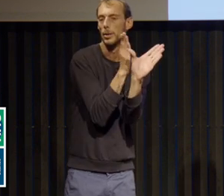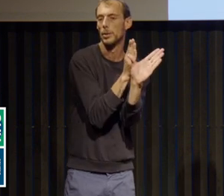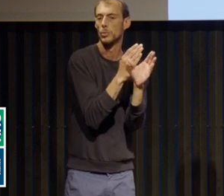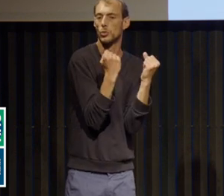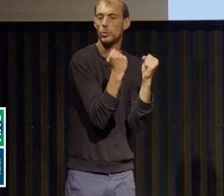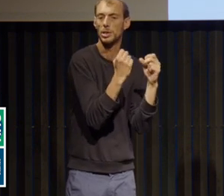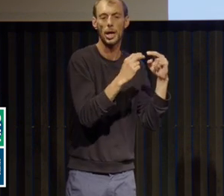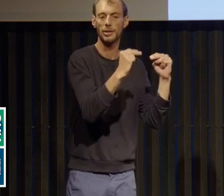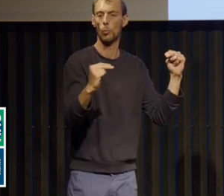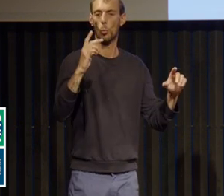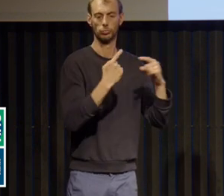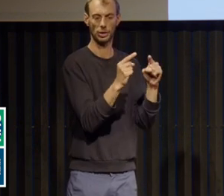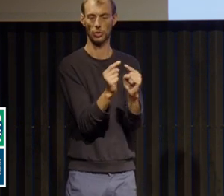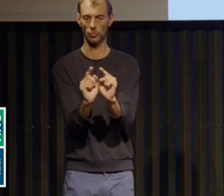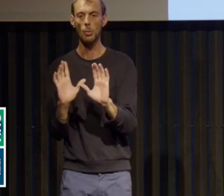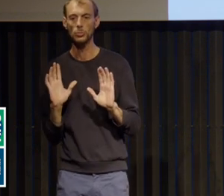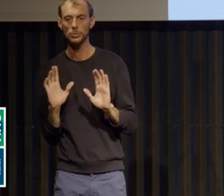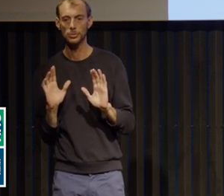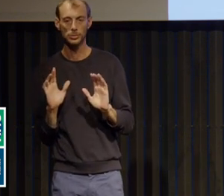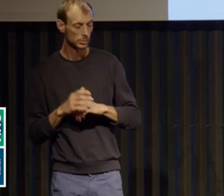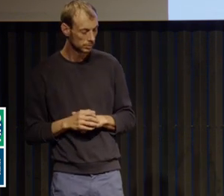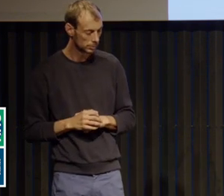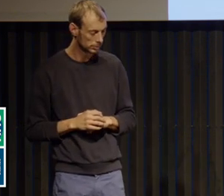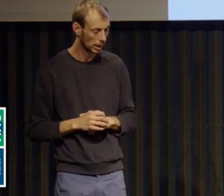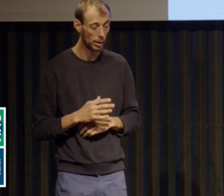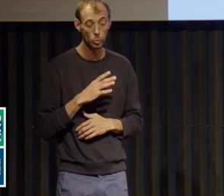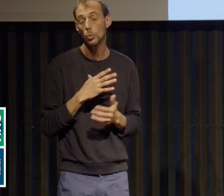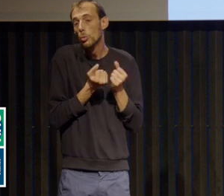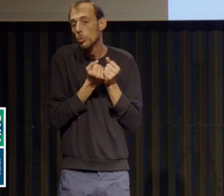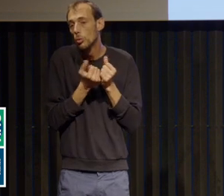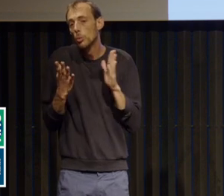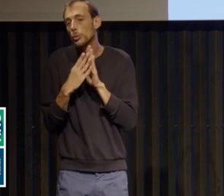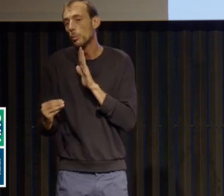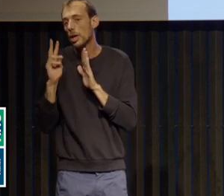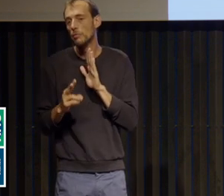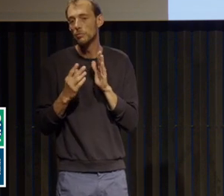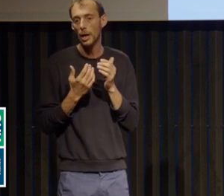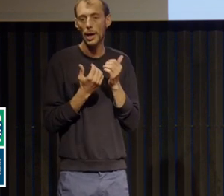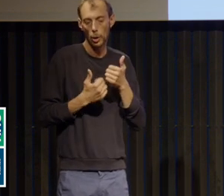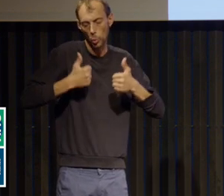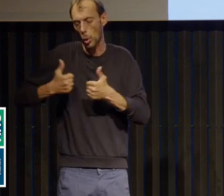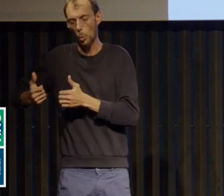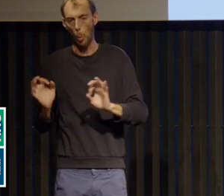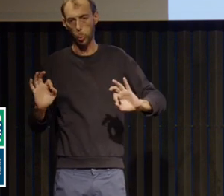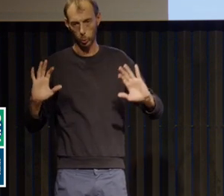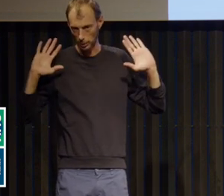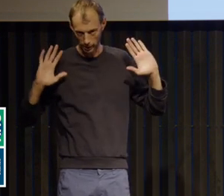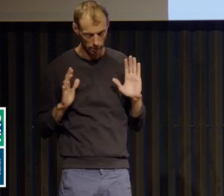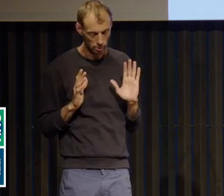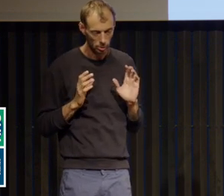compréhension qui ne s'opposent pas du tout les uns aux autres. Mais, ce qu'on fait comme constat, c'est que dans la plupart des cas,